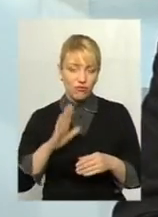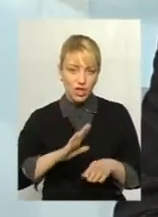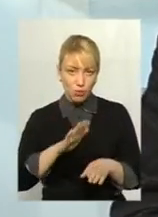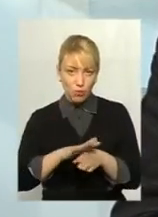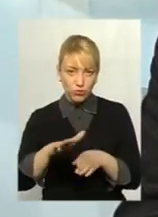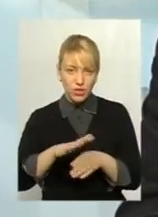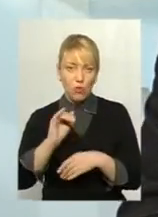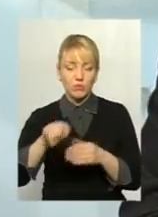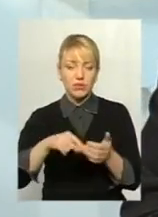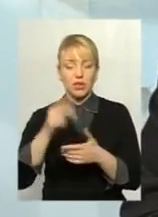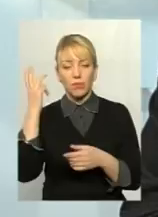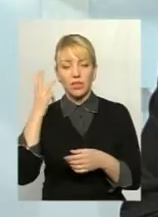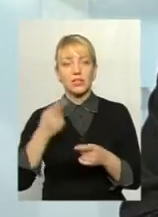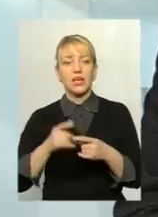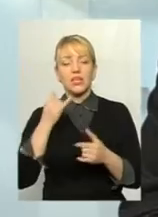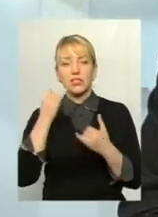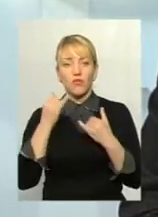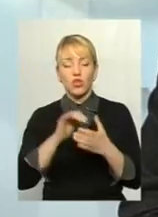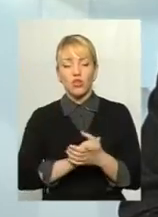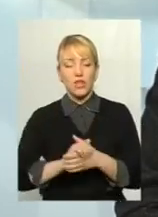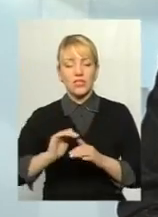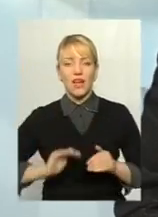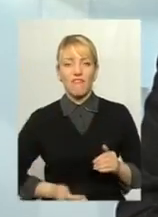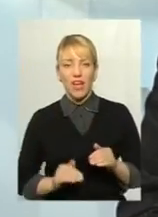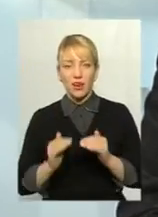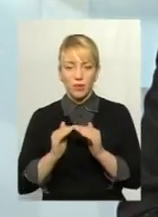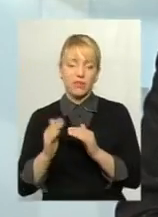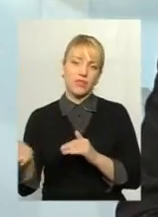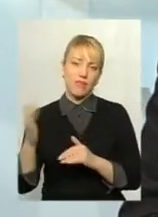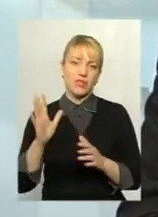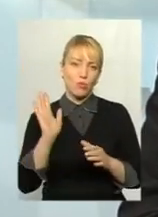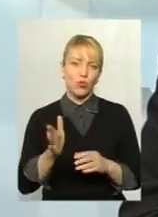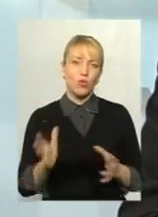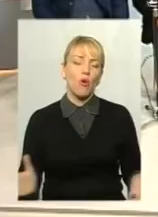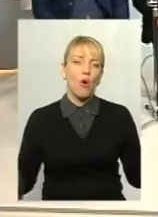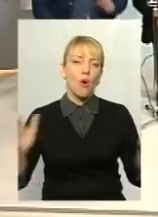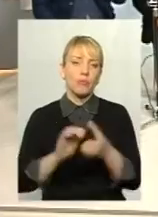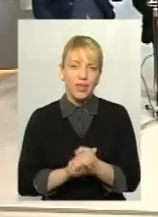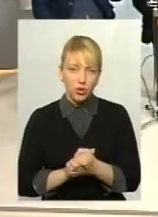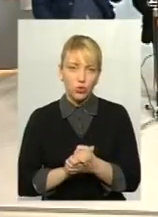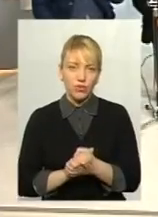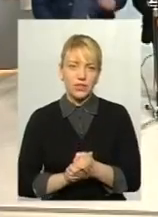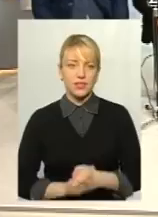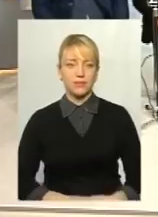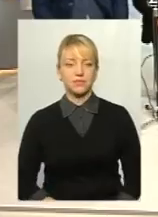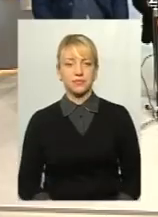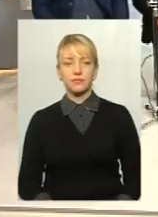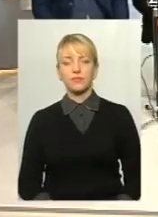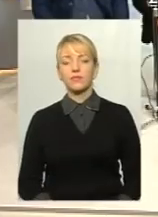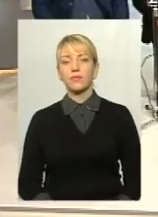подвіжки і дзвонять з асоціації фермерів. Давайте ми будемо об'єднуватися. Тому я думаю, що ми будемо працювати. Пане Кузьмо, як Ви вважаєте?